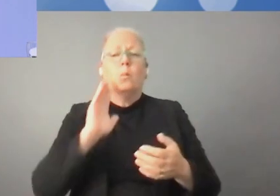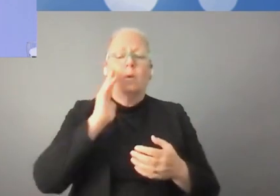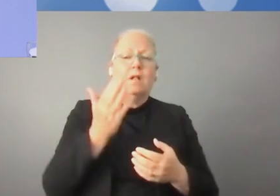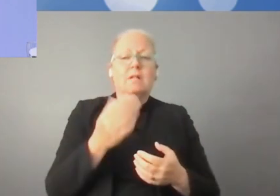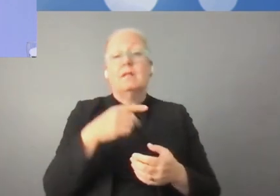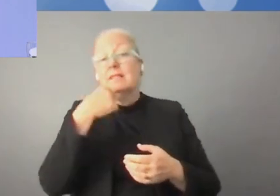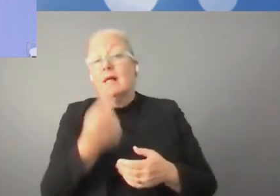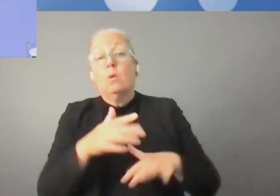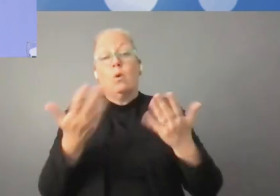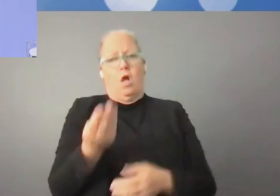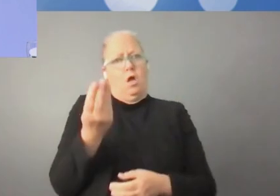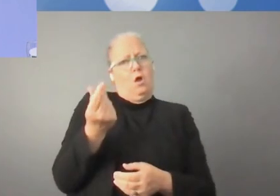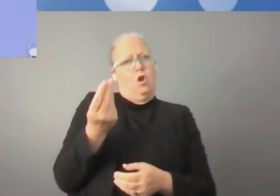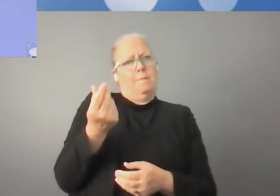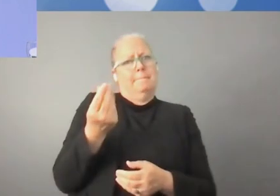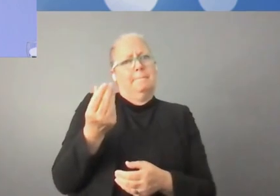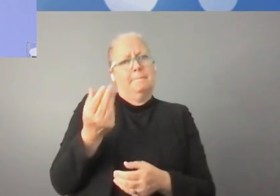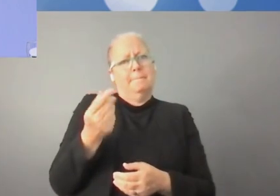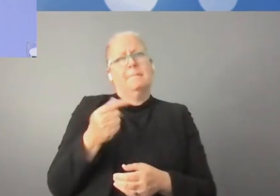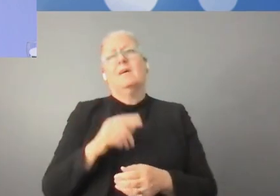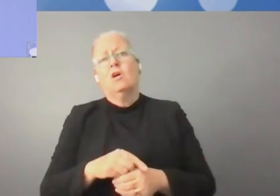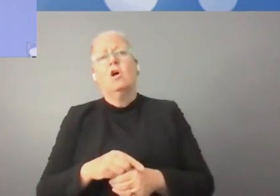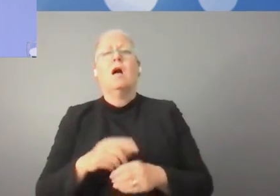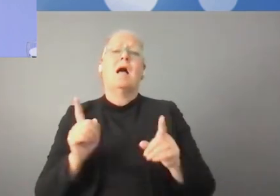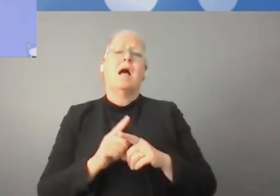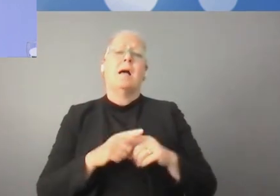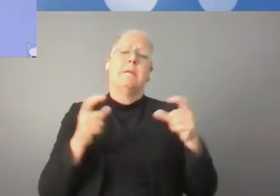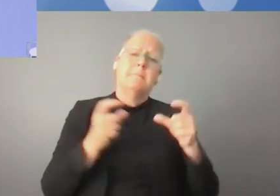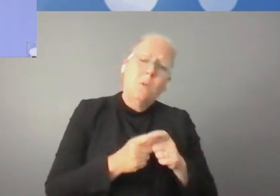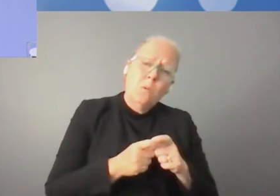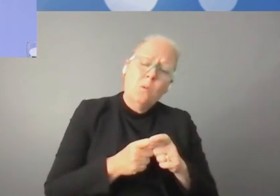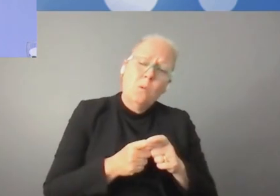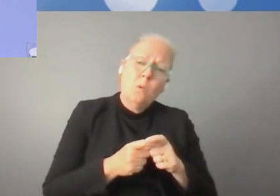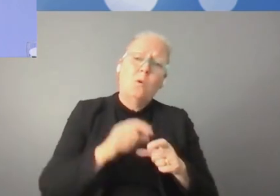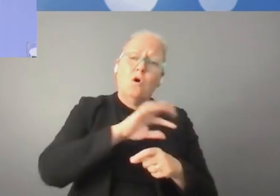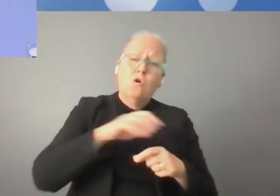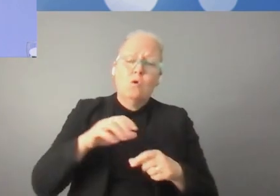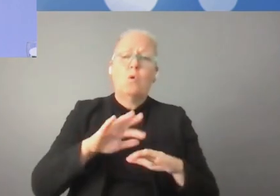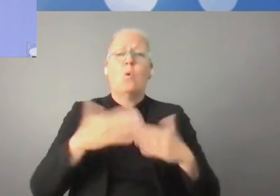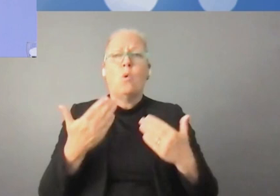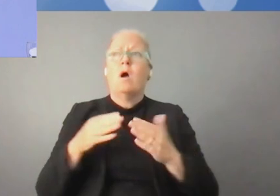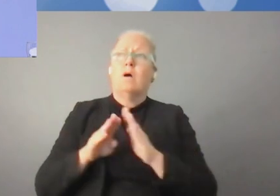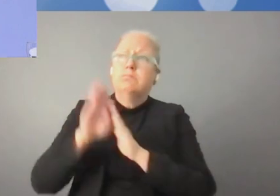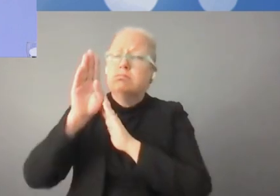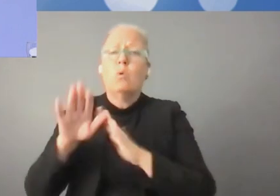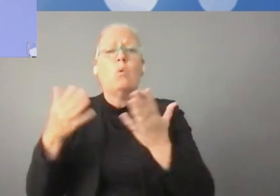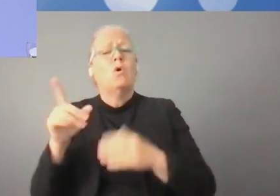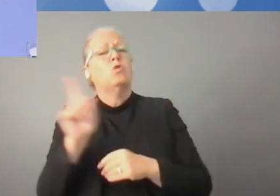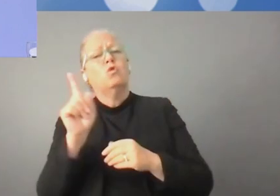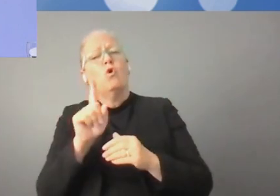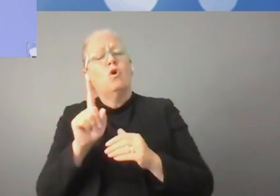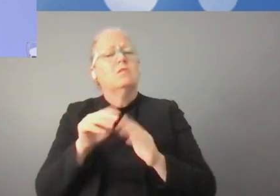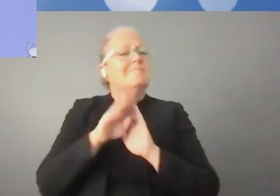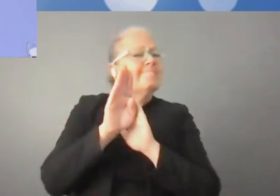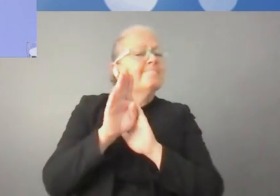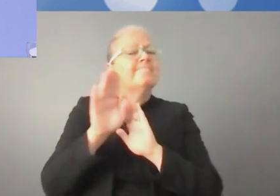les nouvelles technologies vont de plus en plus déterminer, tracer la voie du